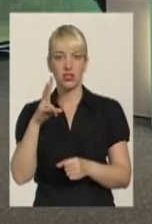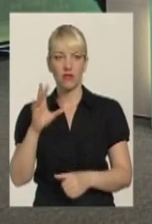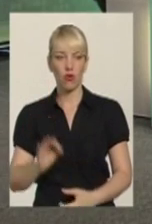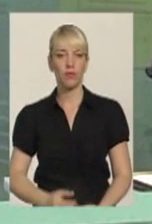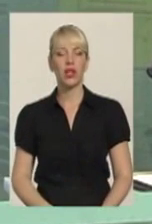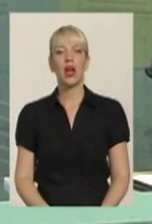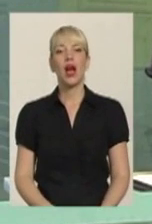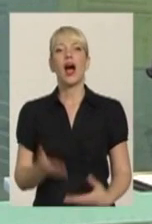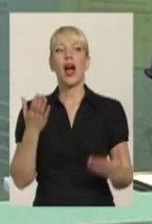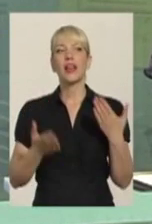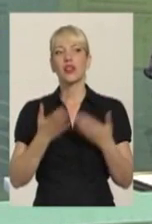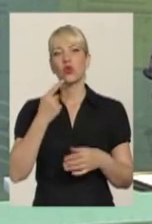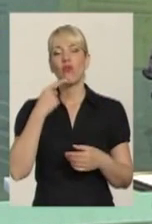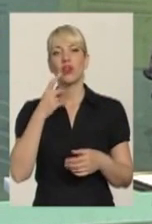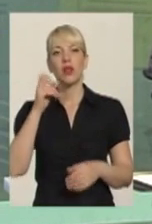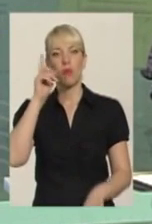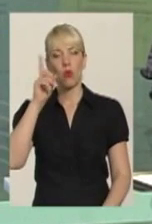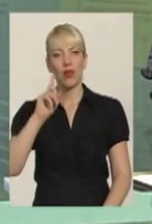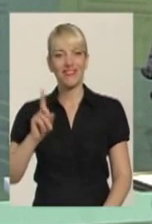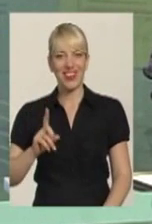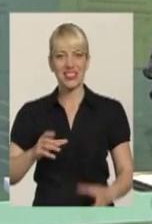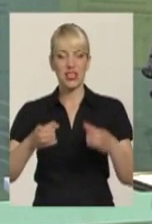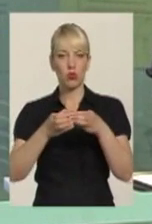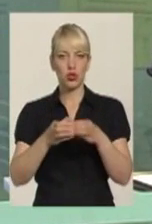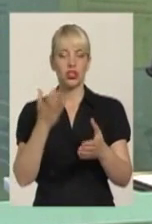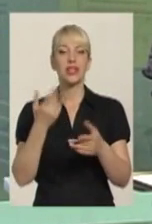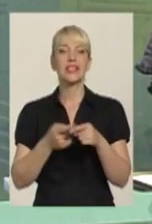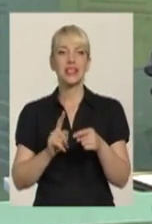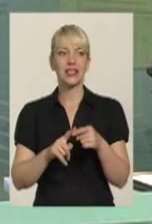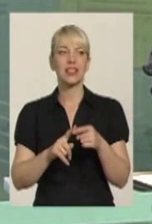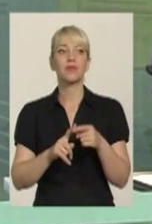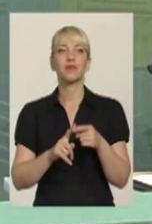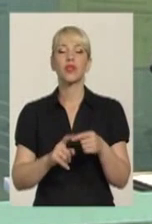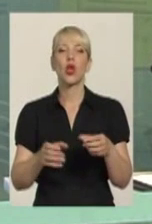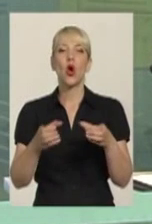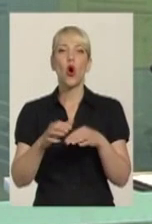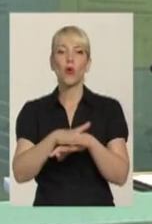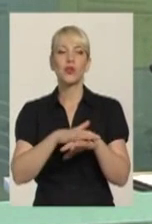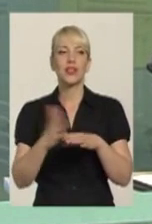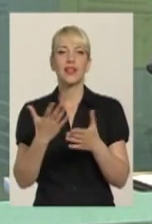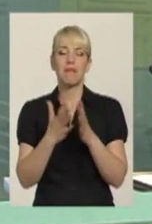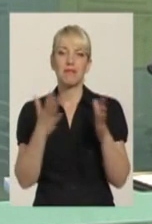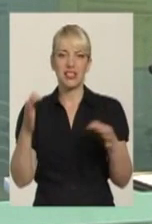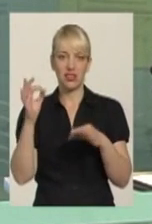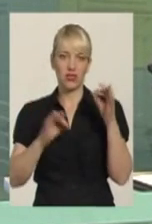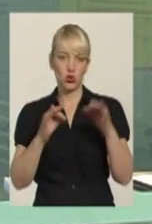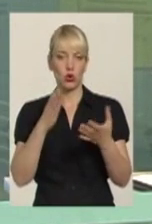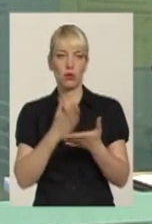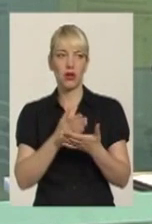говорити про єврейську общину. Теж одна з тих общин, яка, ну, мабуть, більший відсоток мають